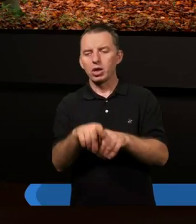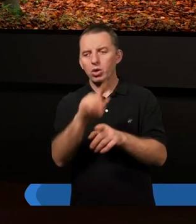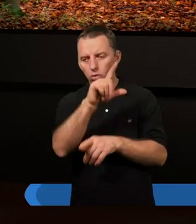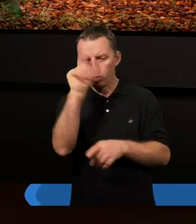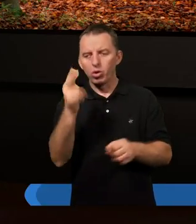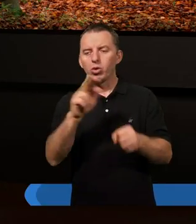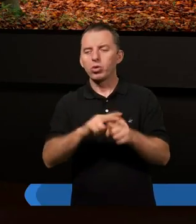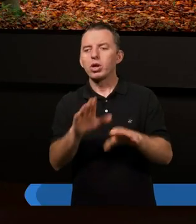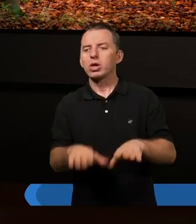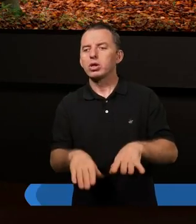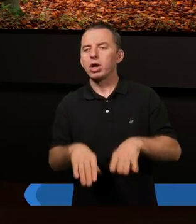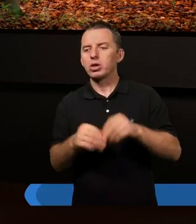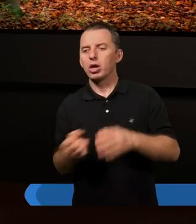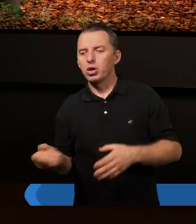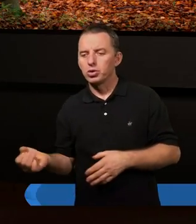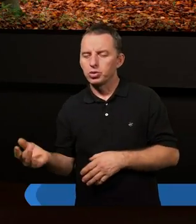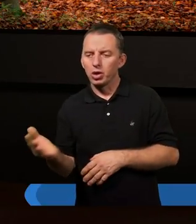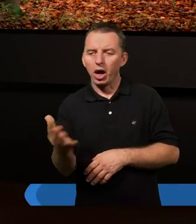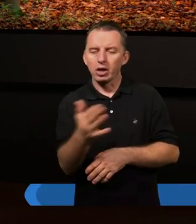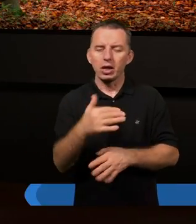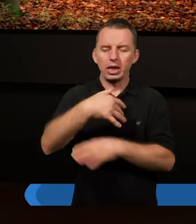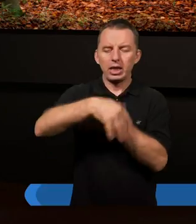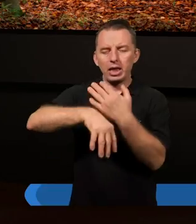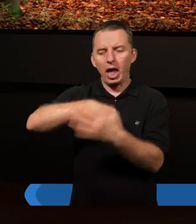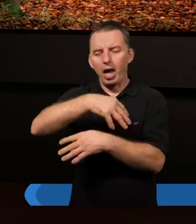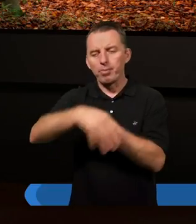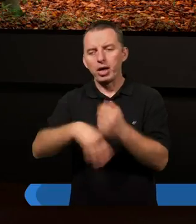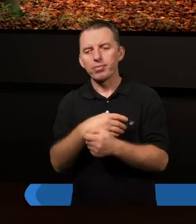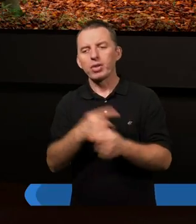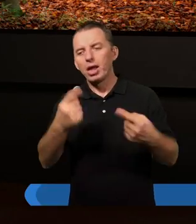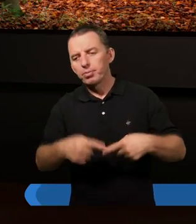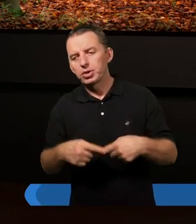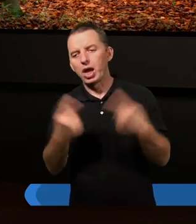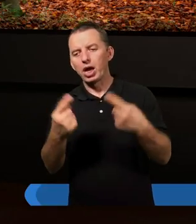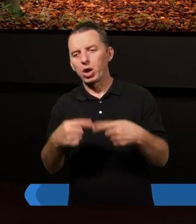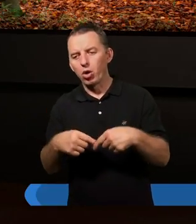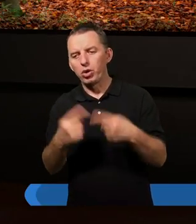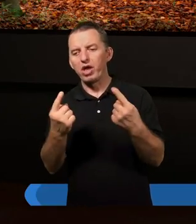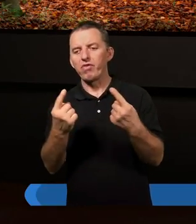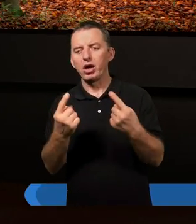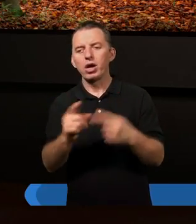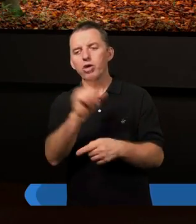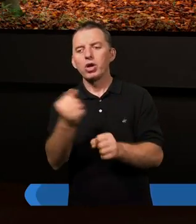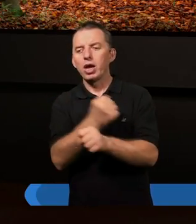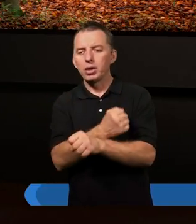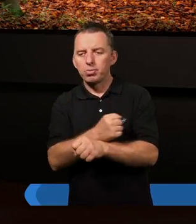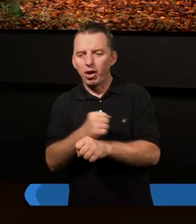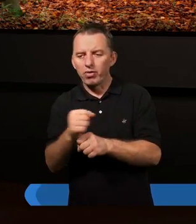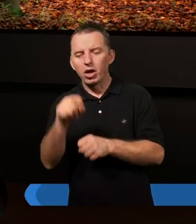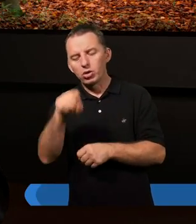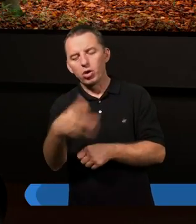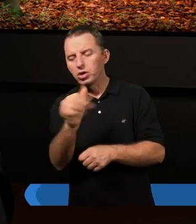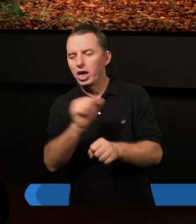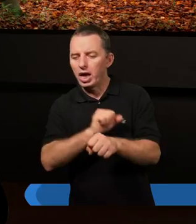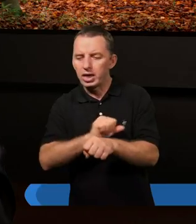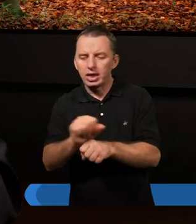zaczęli siać zamęt. I przekonywać, że zbawienie to nie